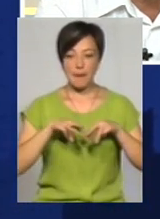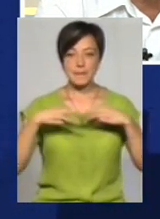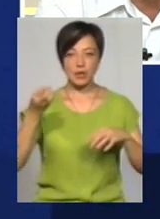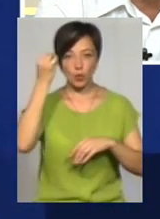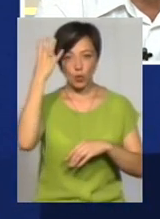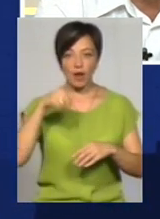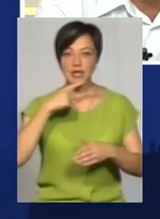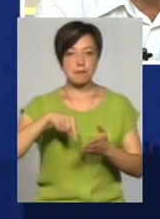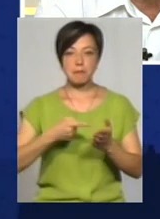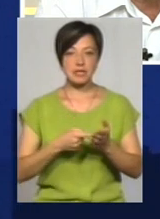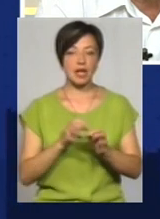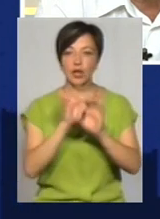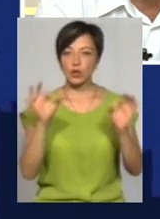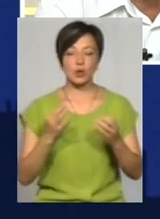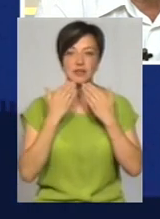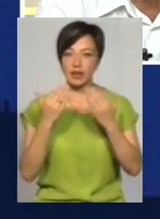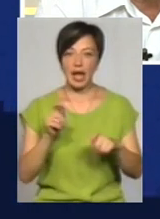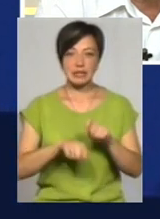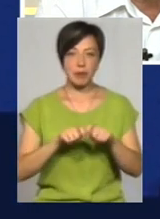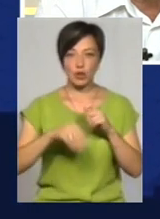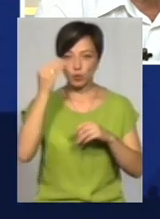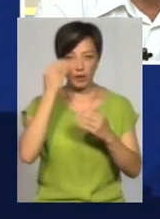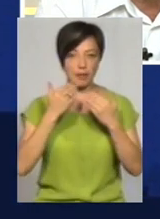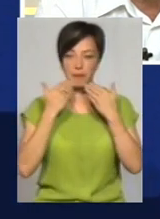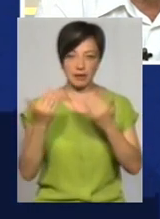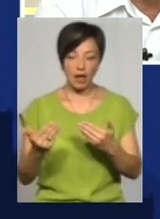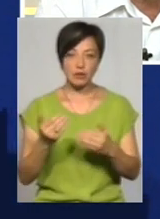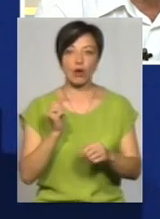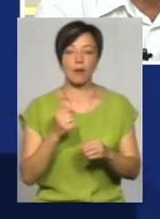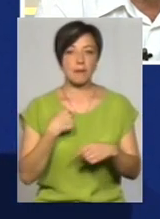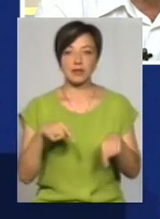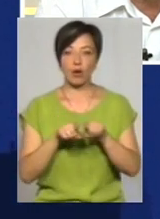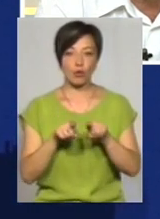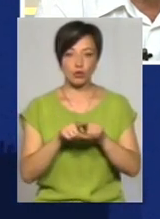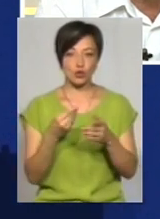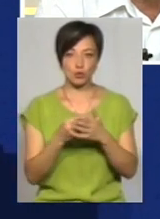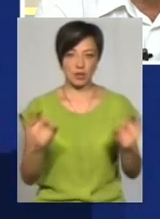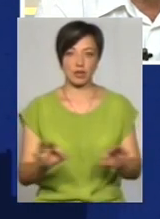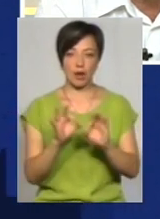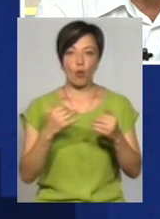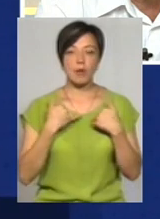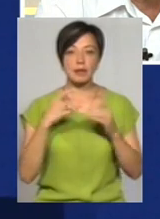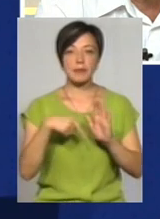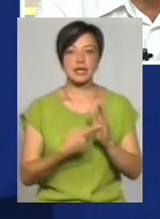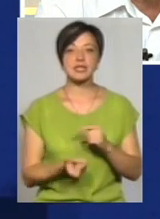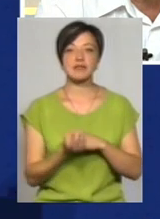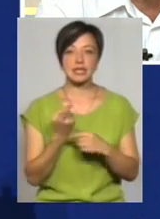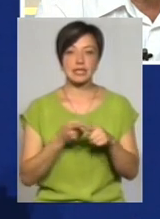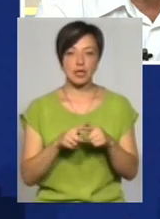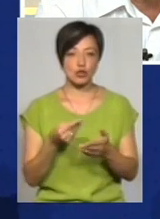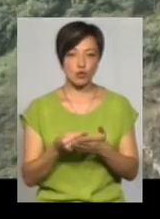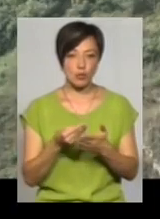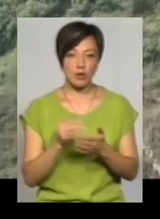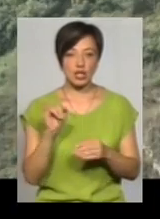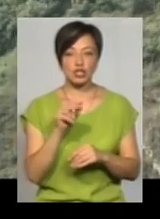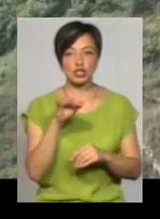з міста ніхто не звертався, ніякої експертної думки не питалися, відкож вони не озвучували жодної суми. В мене питання, звідки взялась ця сума